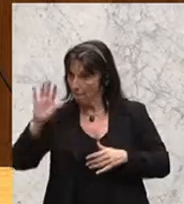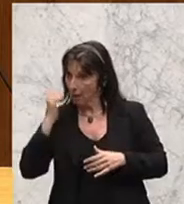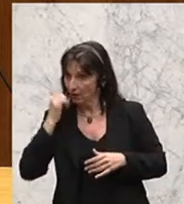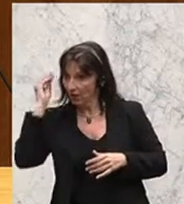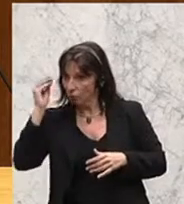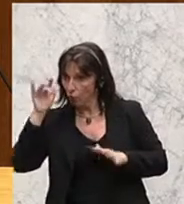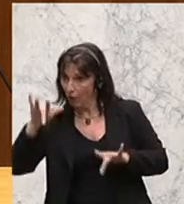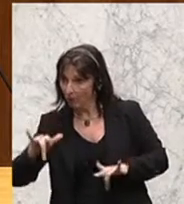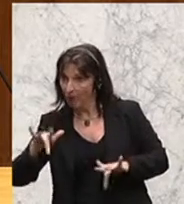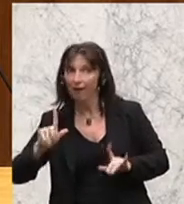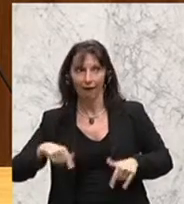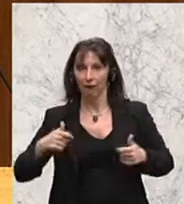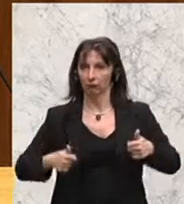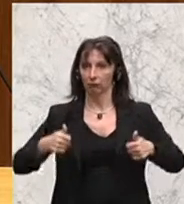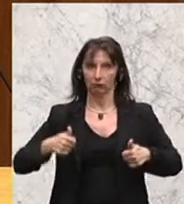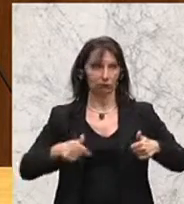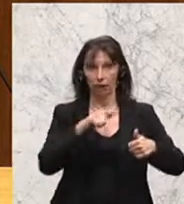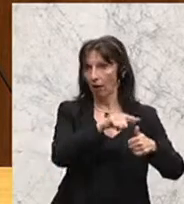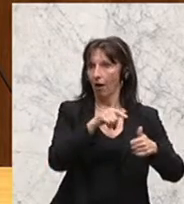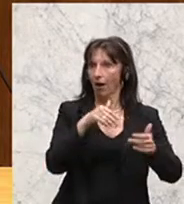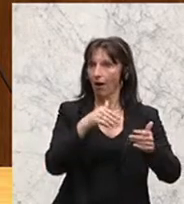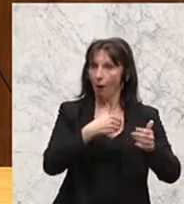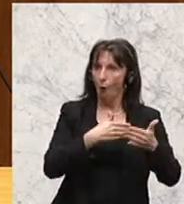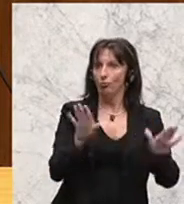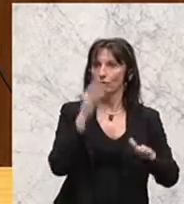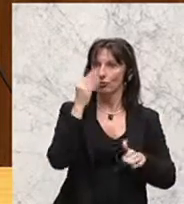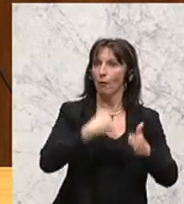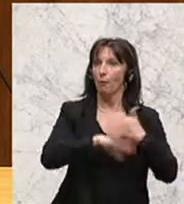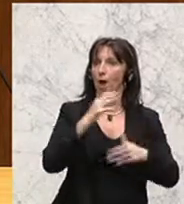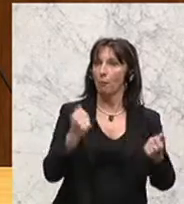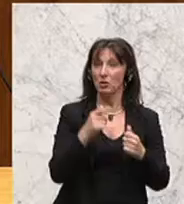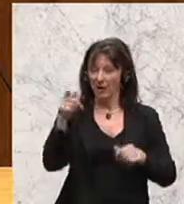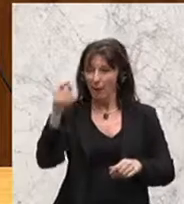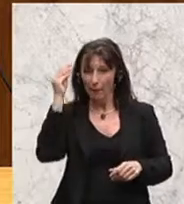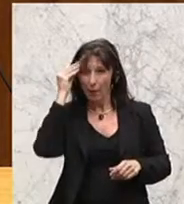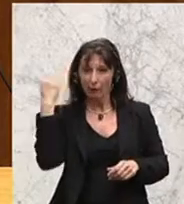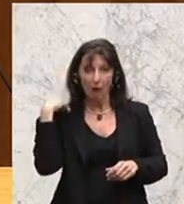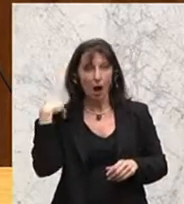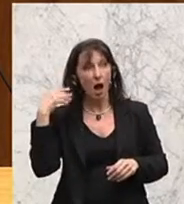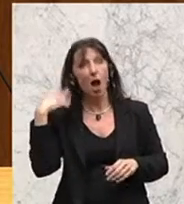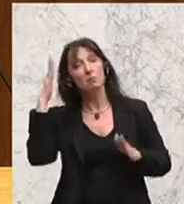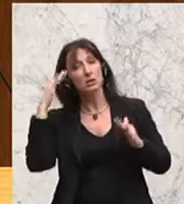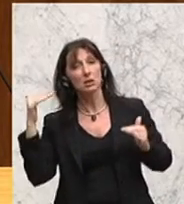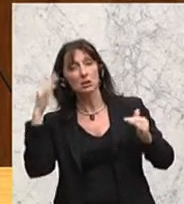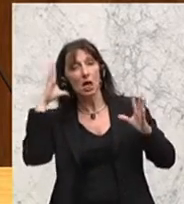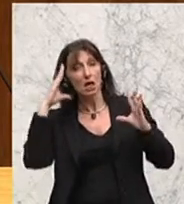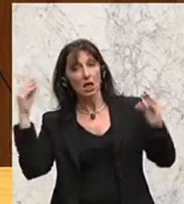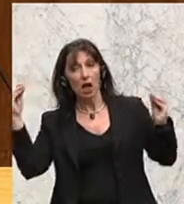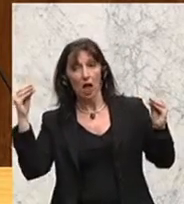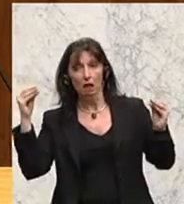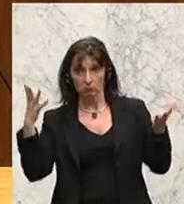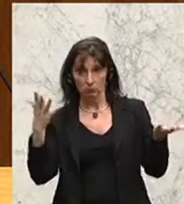sich erinnern, wo wir dort waren? Wie funktioniert denn das? Wenn dann plötzlich eine Privatschule da ist und die Öffentliche zu wenig Kinder hat.